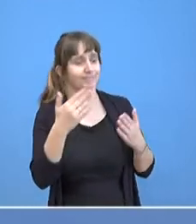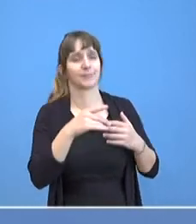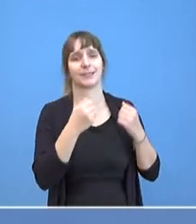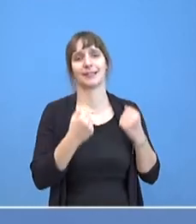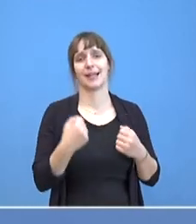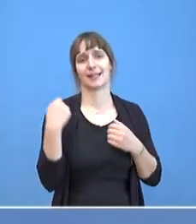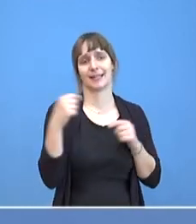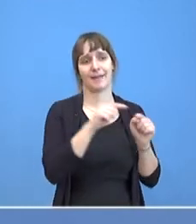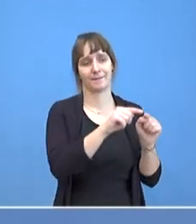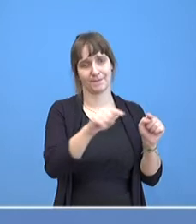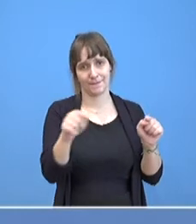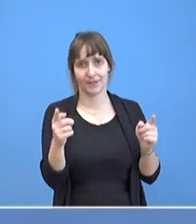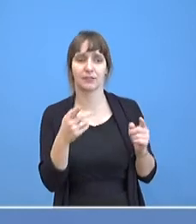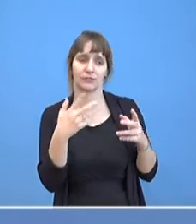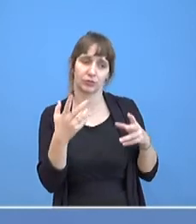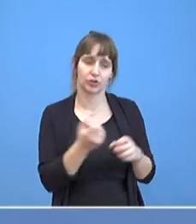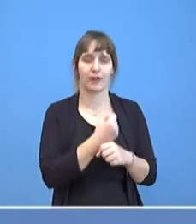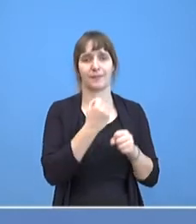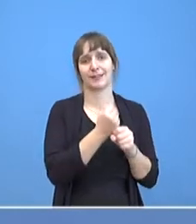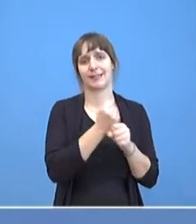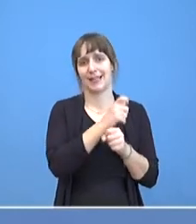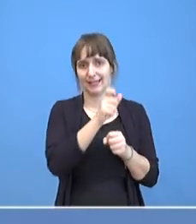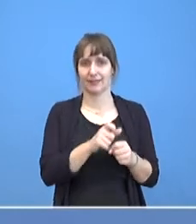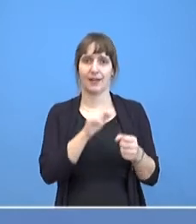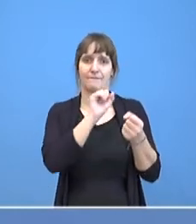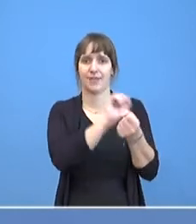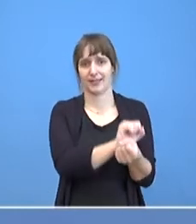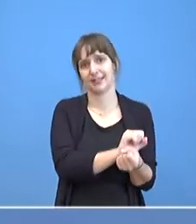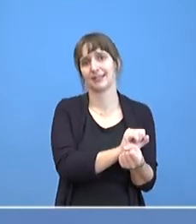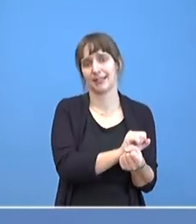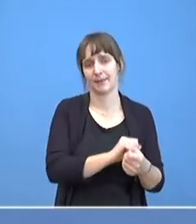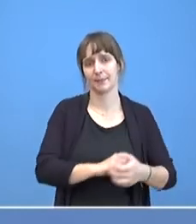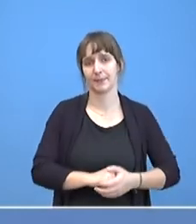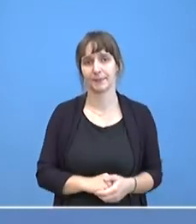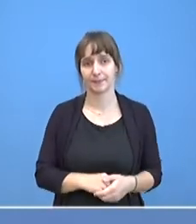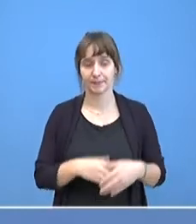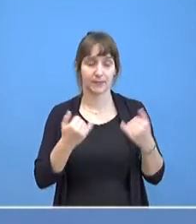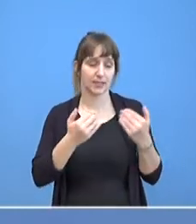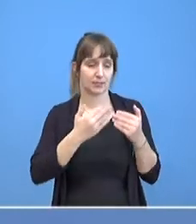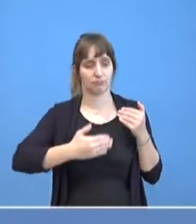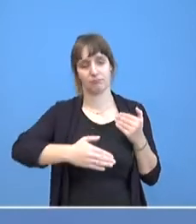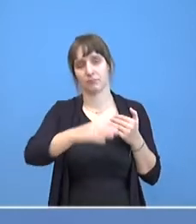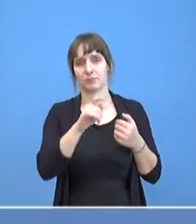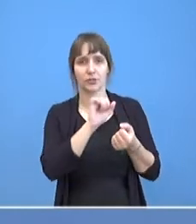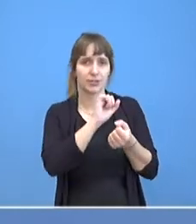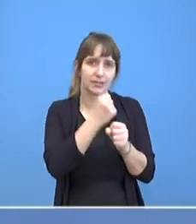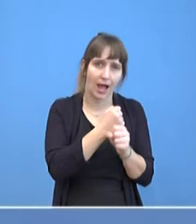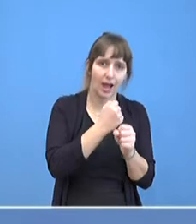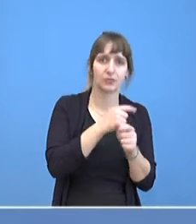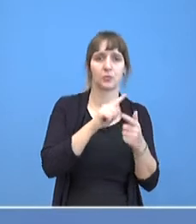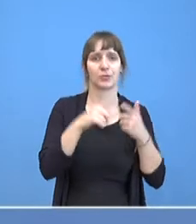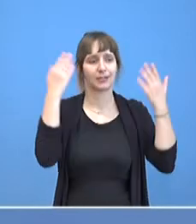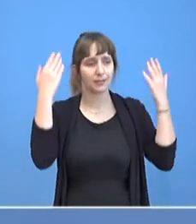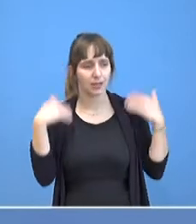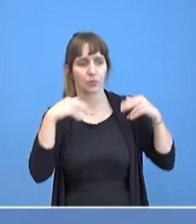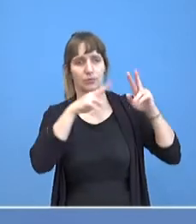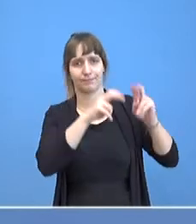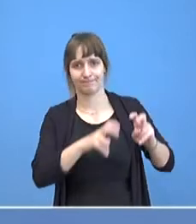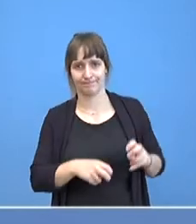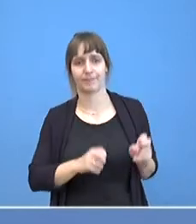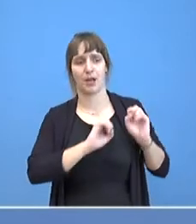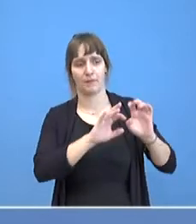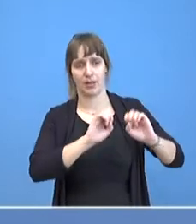und den Täter am Tatort festnehmen konnten. Nun muss die Tat, nun müssen die Hintergründe auch aufgeklärt werden.